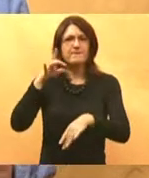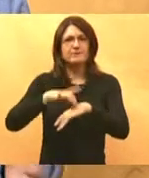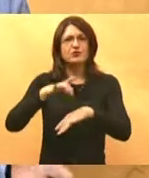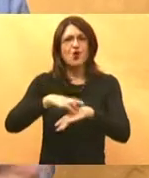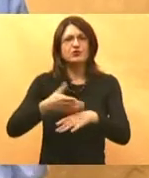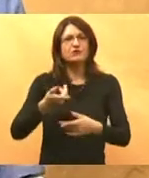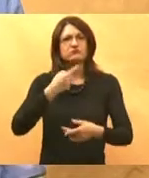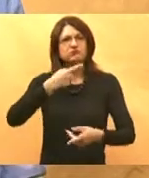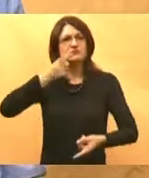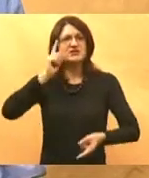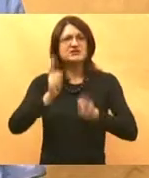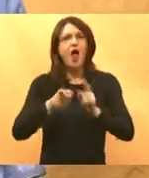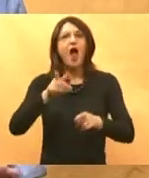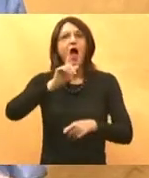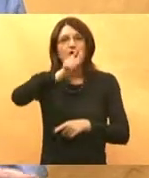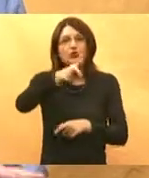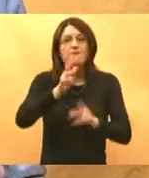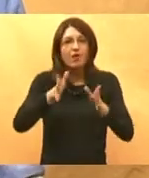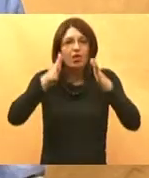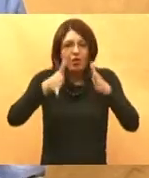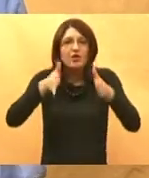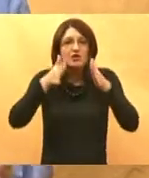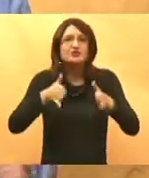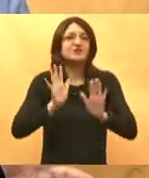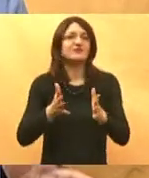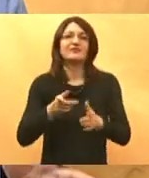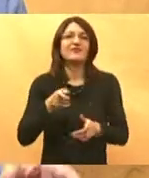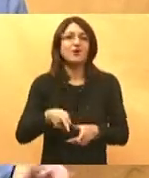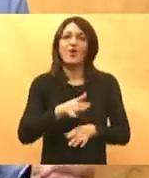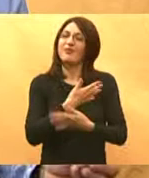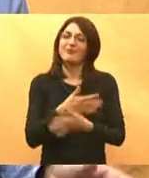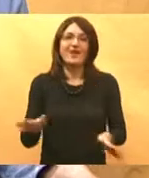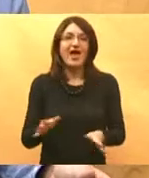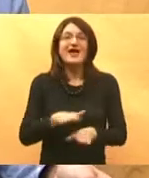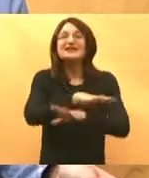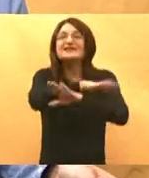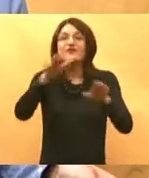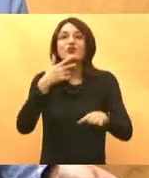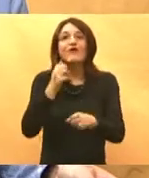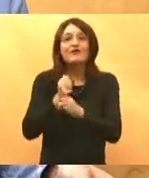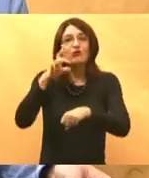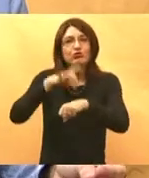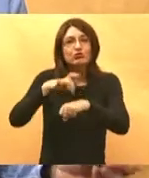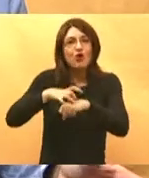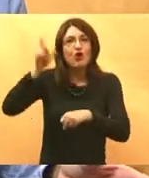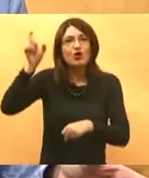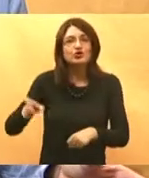koji su diktirali nešto a pacijenti oni koji moraju šutiti slušati. Ja pozivam sve lječnike gdje god da se nađu u Zdravstvenom sluštavu uvijek pitajte ako